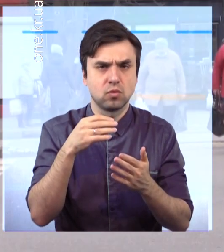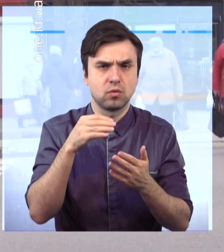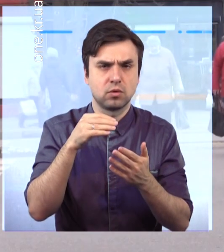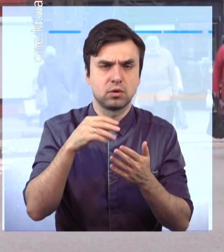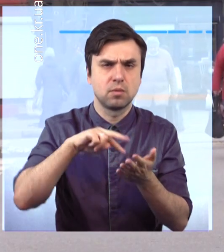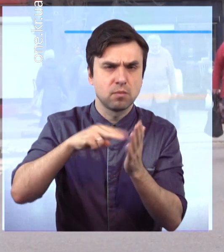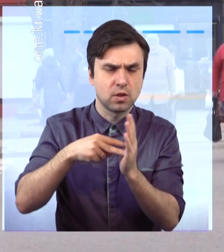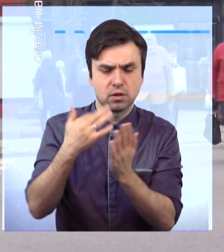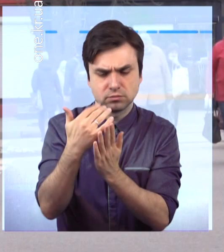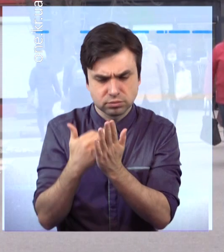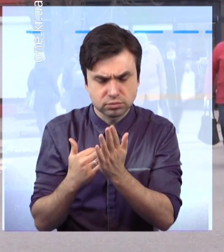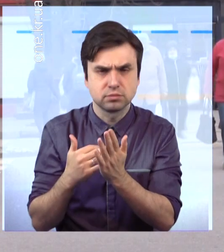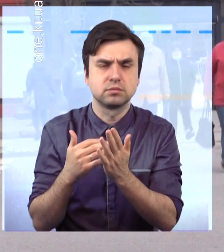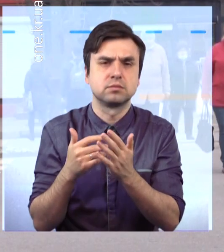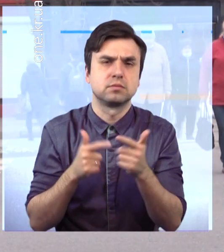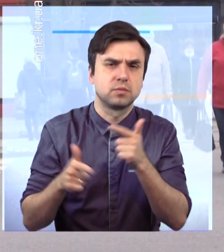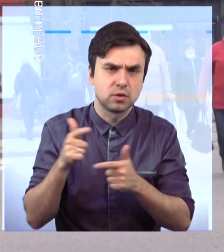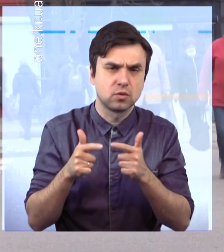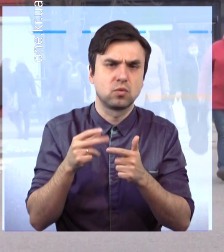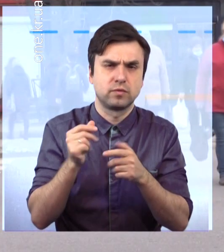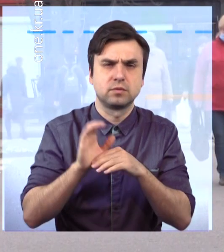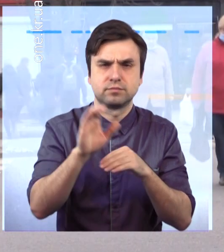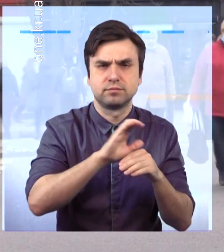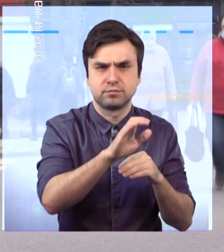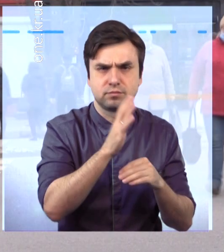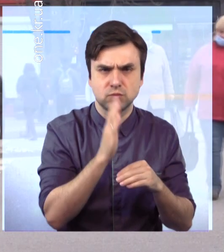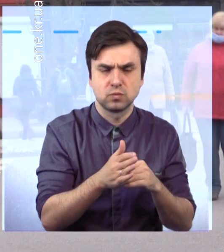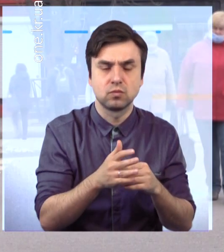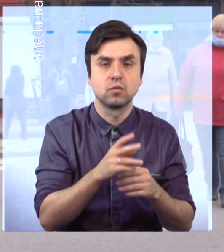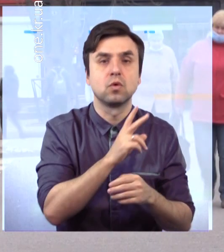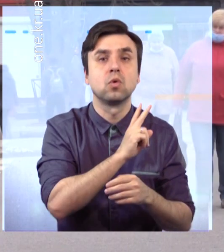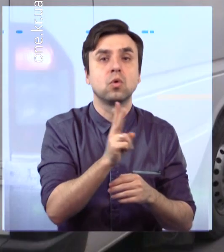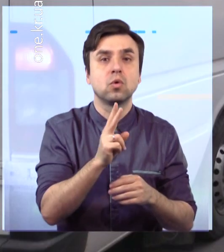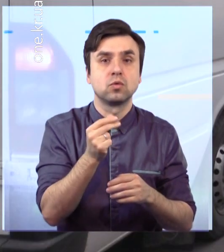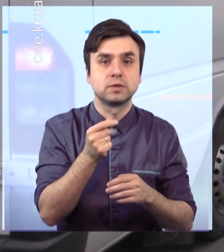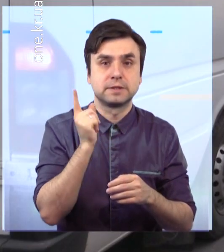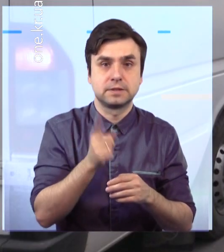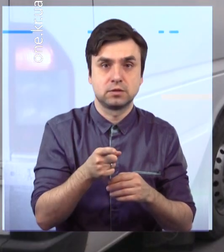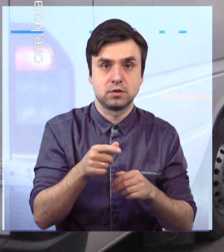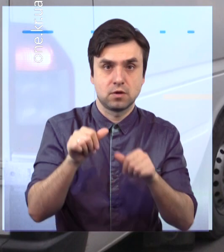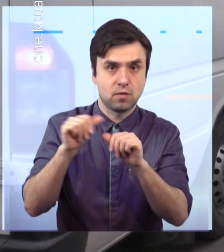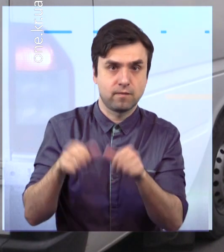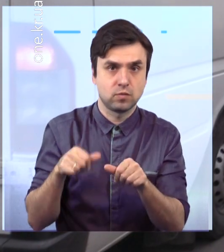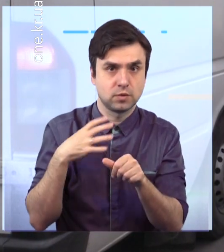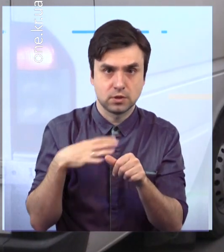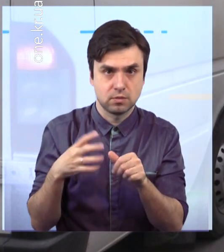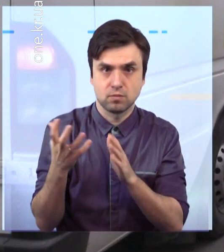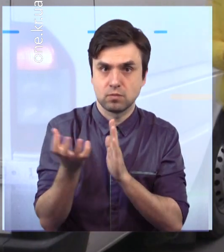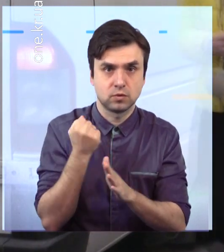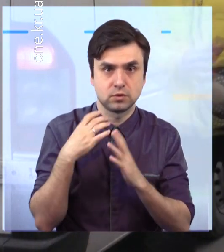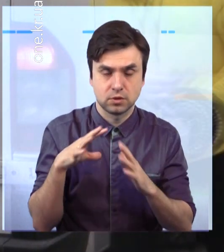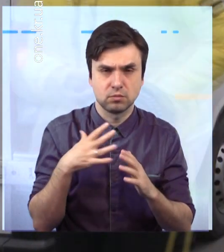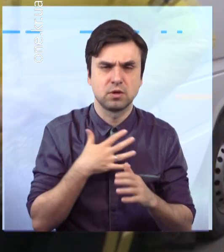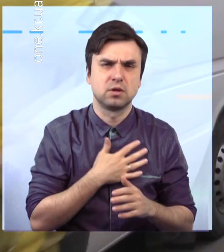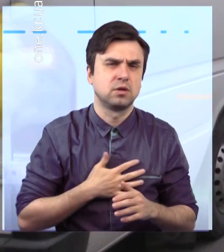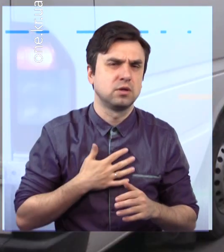такий вид допомоги на свої рахунки. Тим, хто ще не отримав тисячу на оплату комірного, хвилюватися не варто, адже